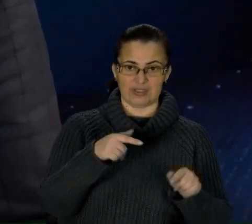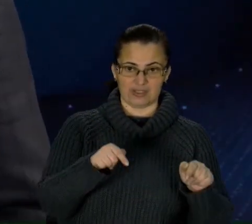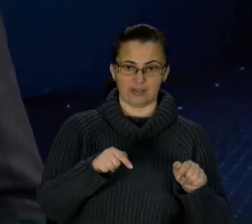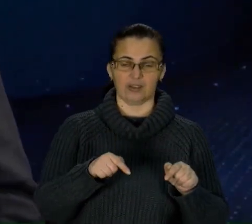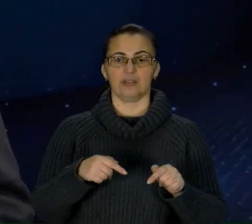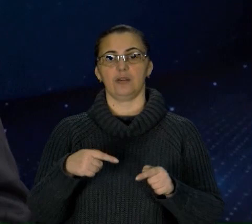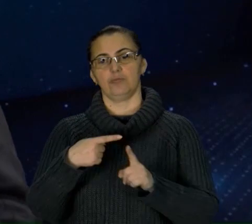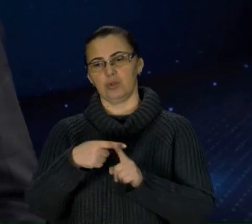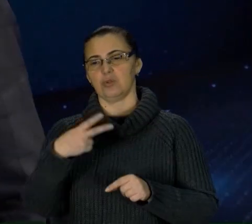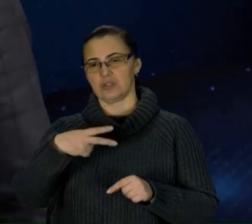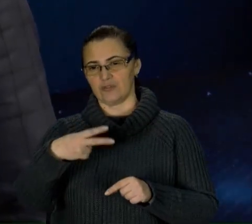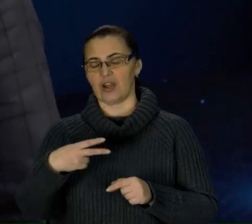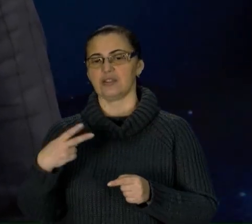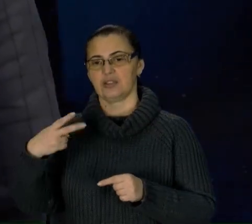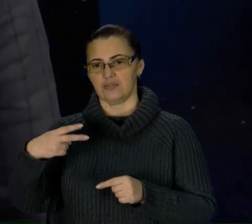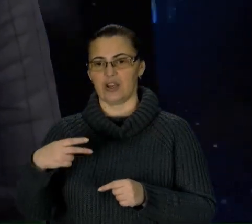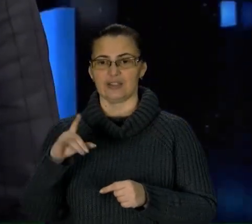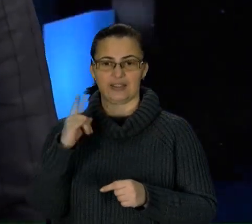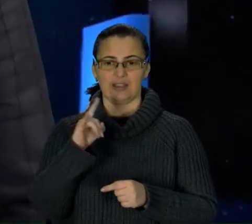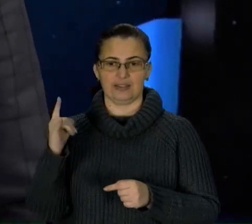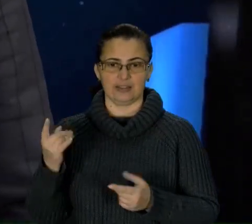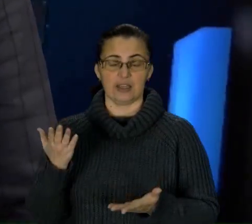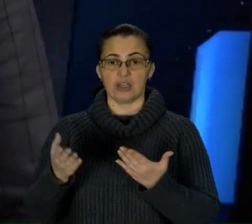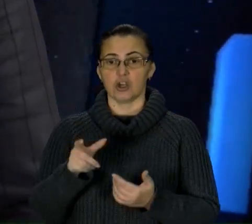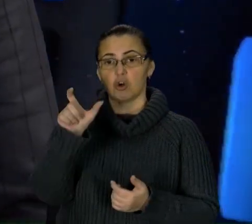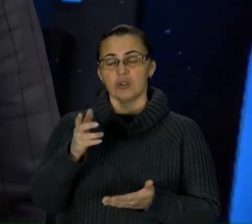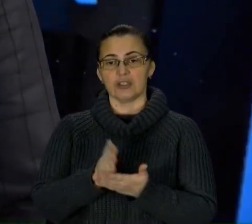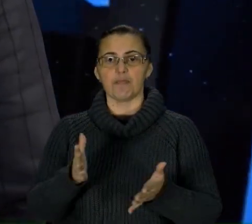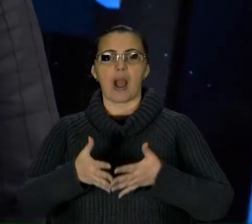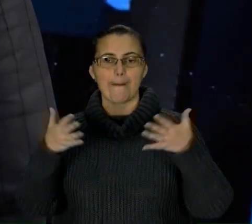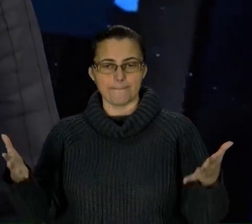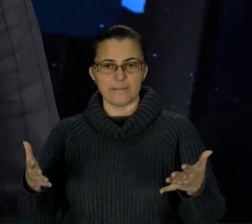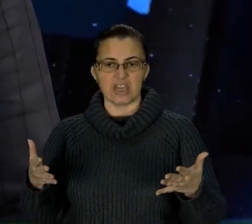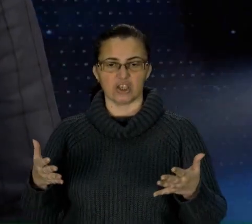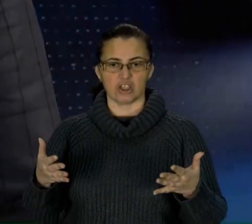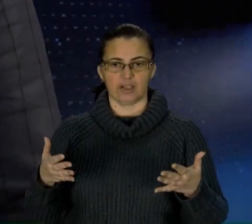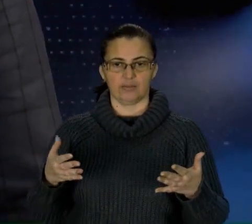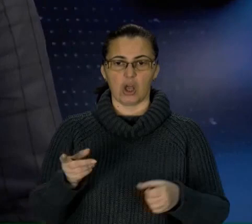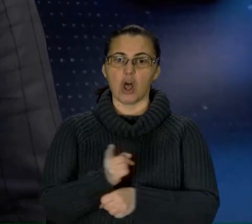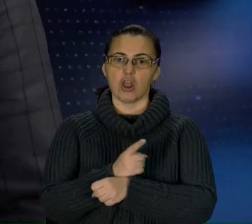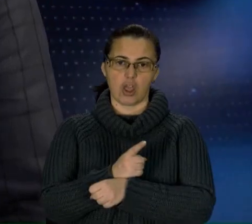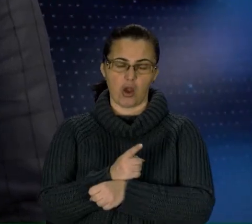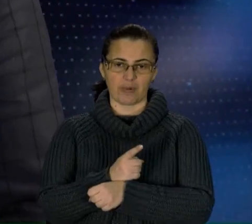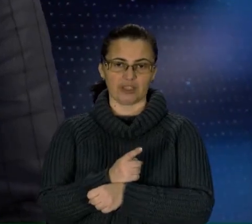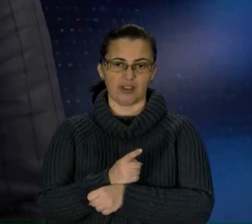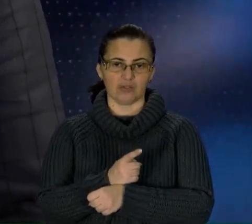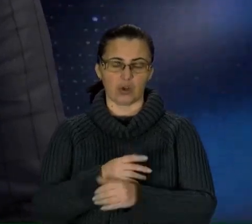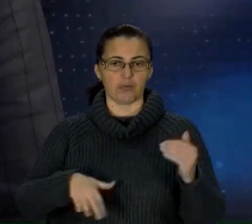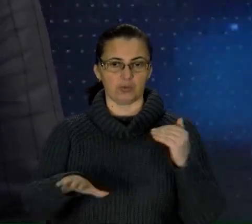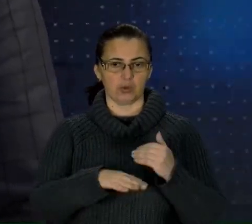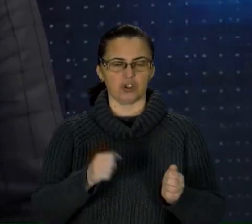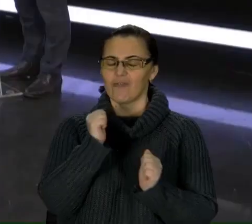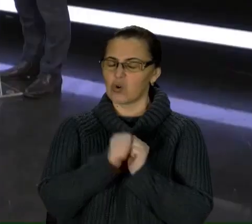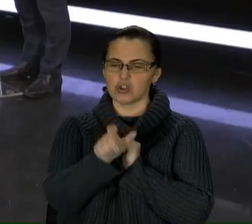на одну дитину, 20 на другу, тобто, якщо людина має більше нормативної площі. Більше, ніж 90 виходить. Ну, в кожного своя нормативна площа,